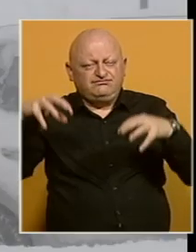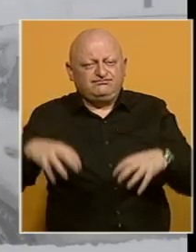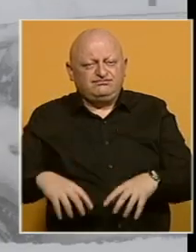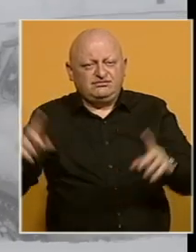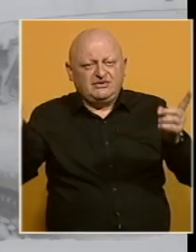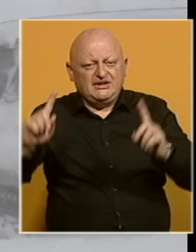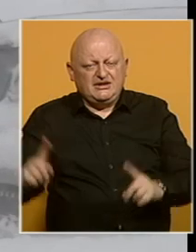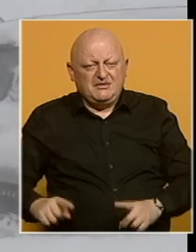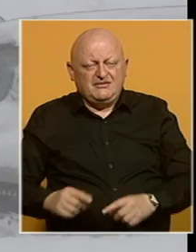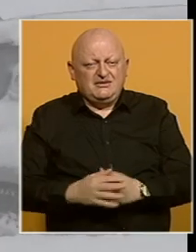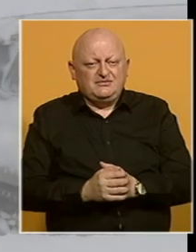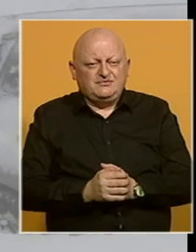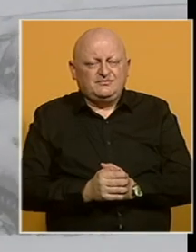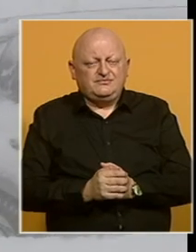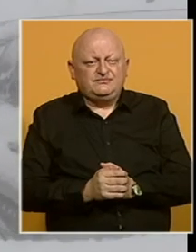i grmljavine.